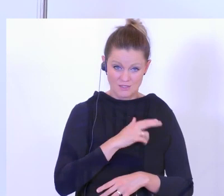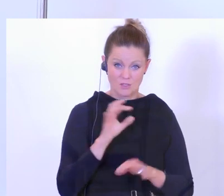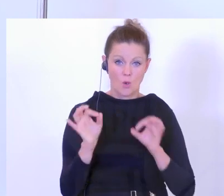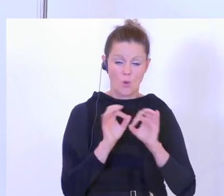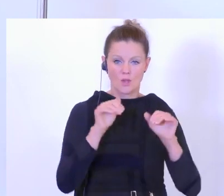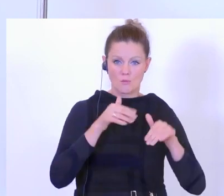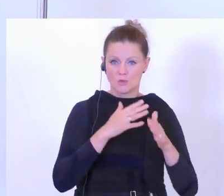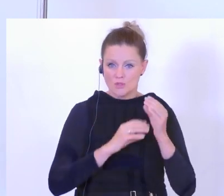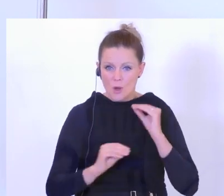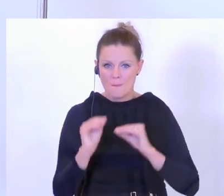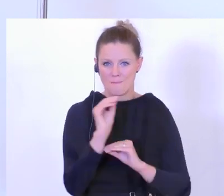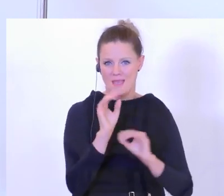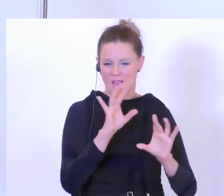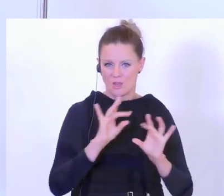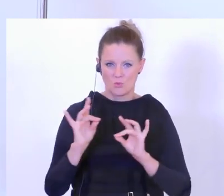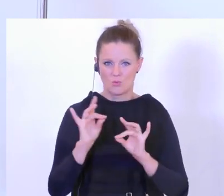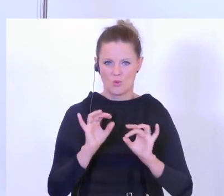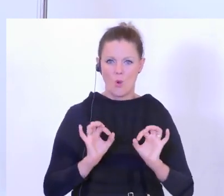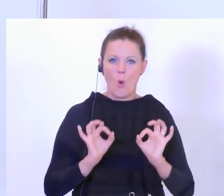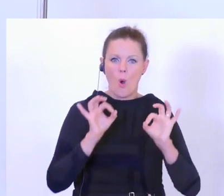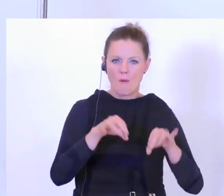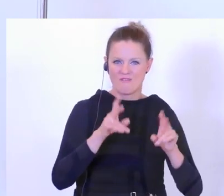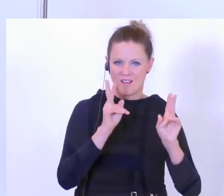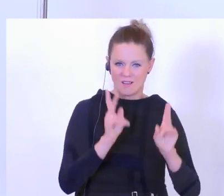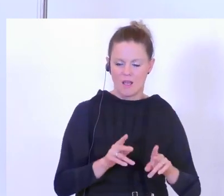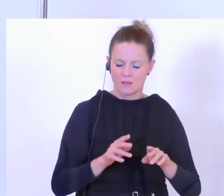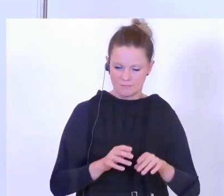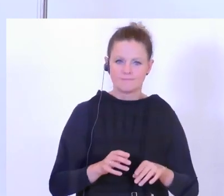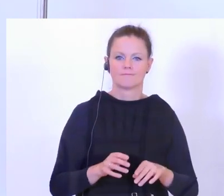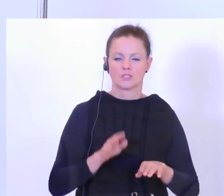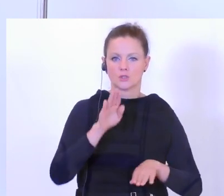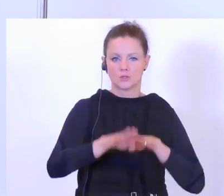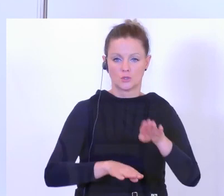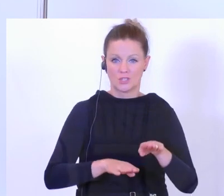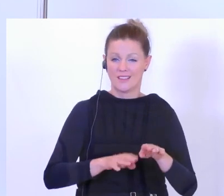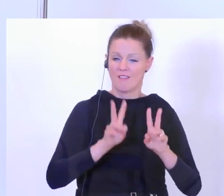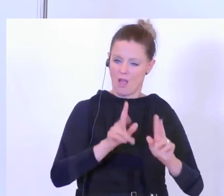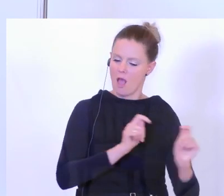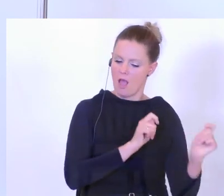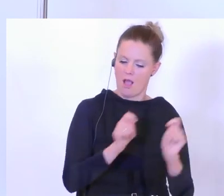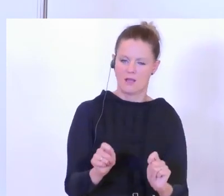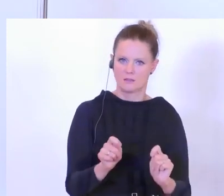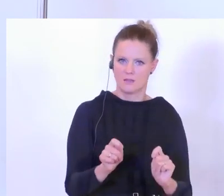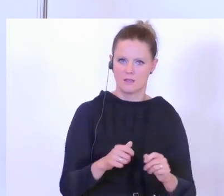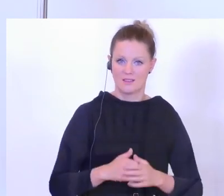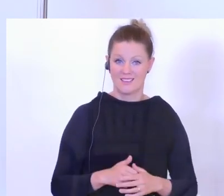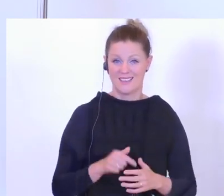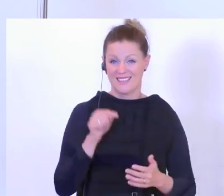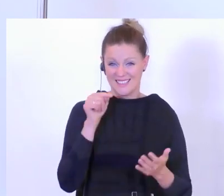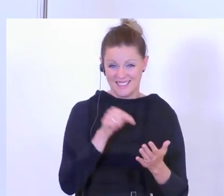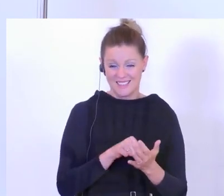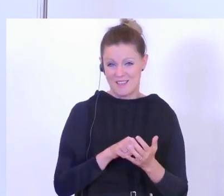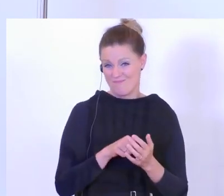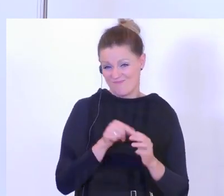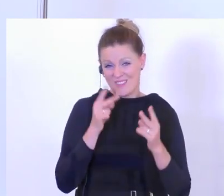müssen, dass Opfer den Schritt gehen und Straftaten, diese Gewalttaten auch anzeigen. Das ist der Punkt, von dem wir